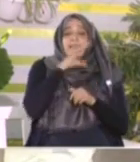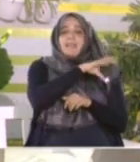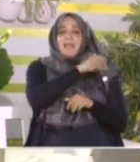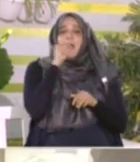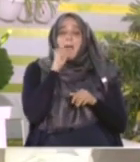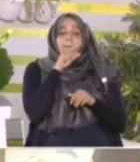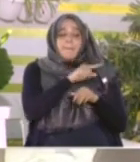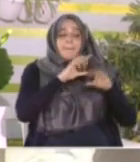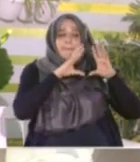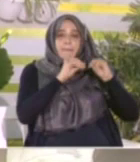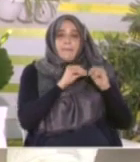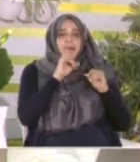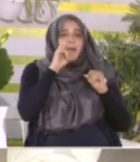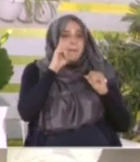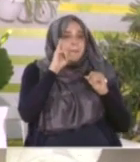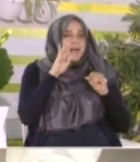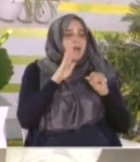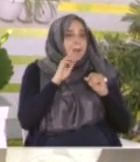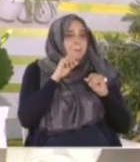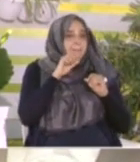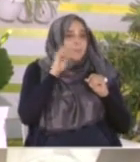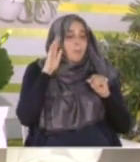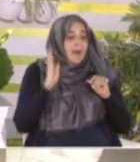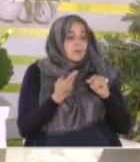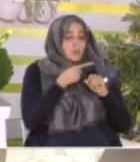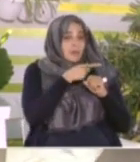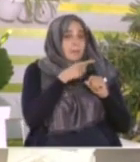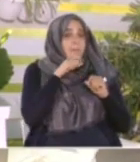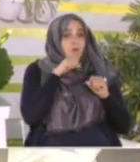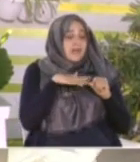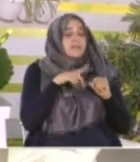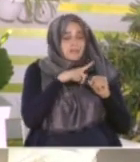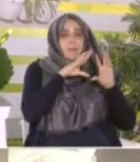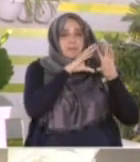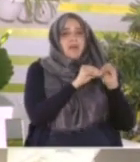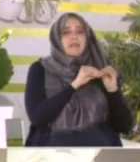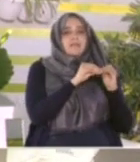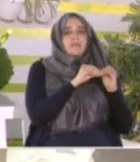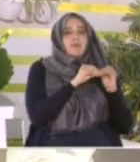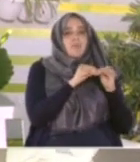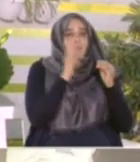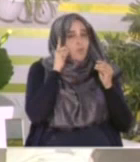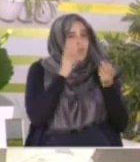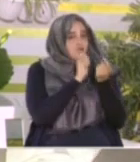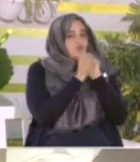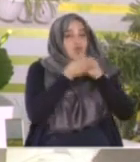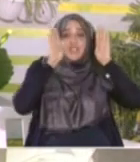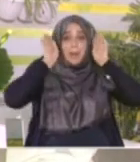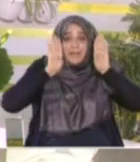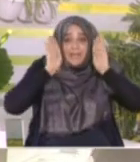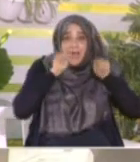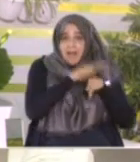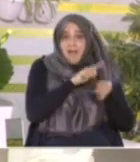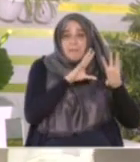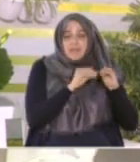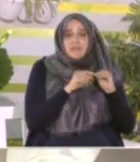من مقام إبراهيم مصلا إذن هذا موقف بديع هذا